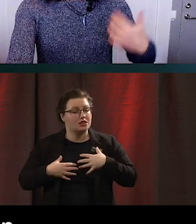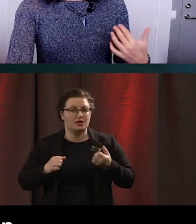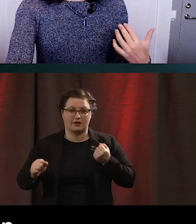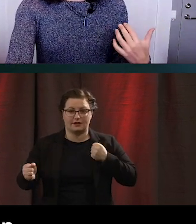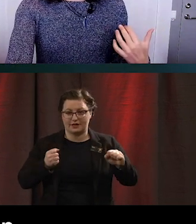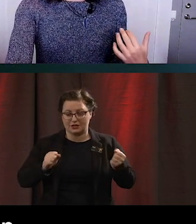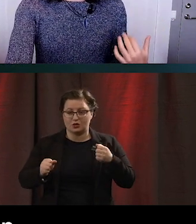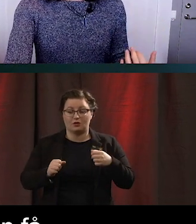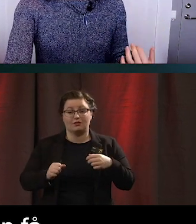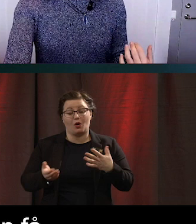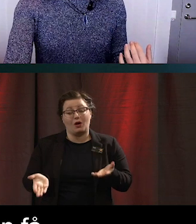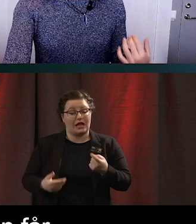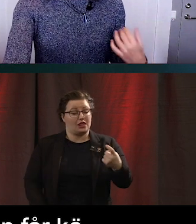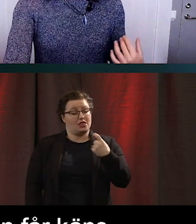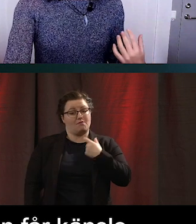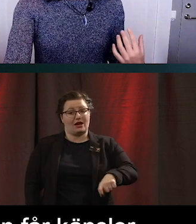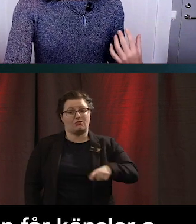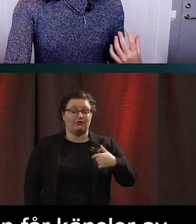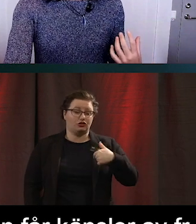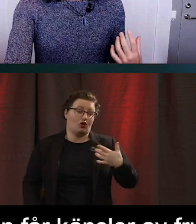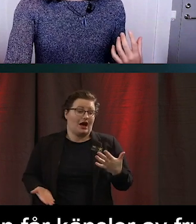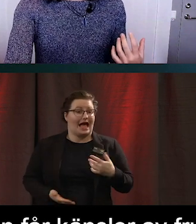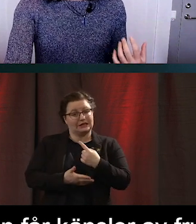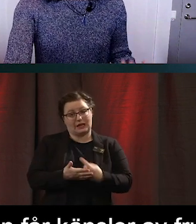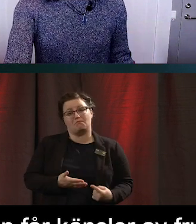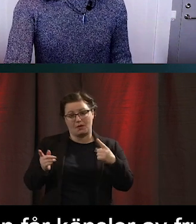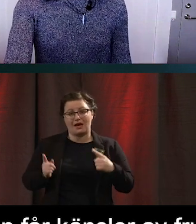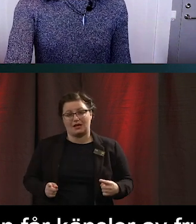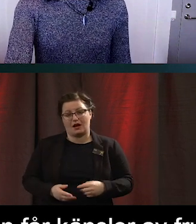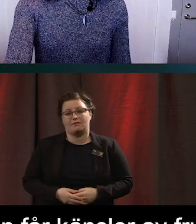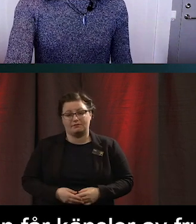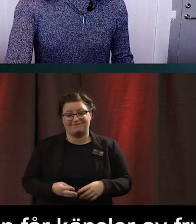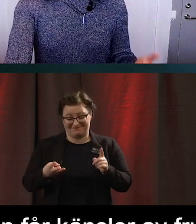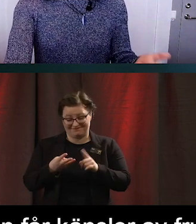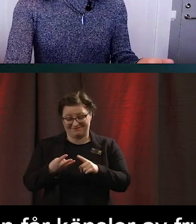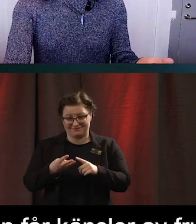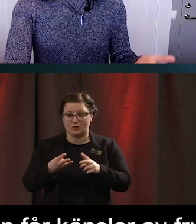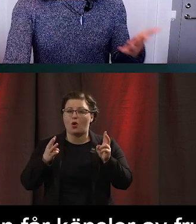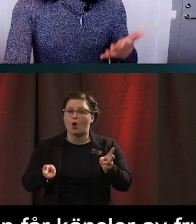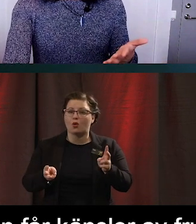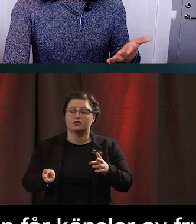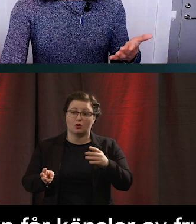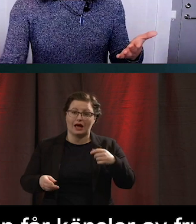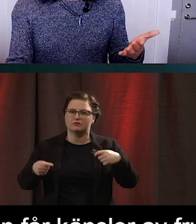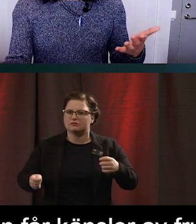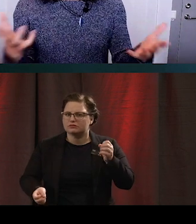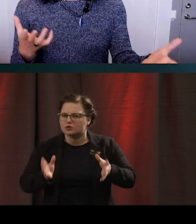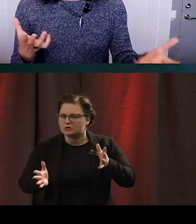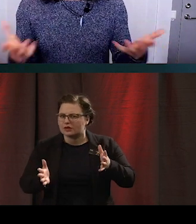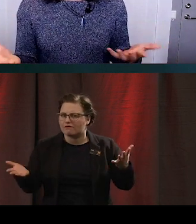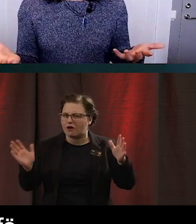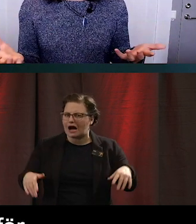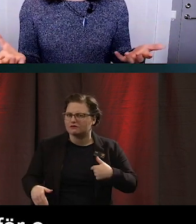man kanske klankar ner sig själv och känner sig som en mindre värd människa. Man kan även råka ut för osäkerhet på